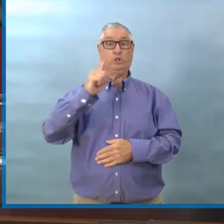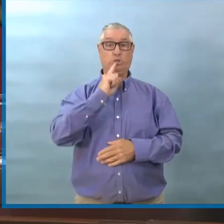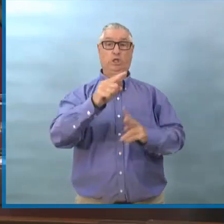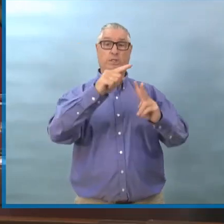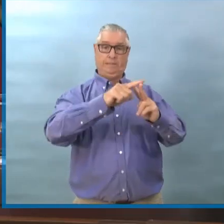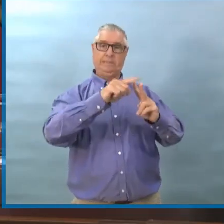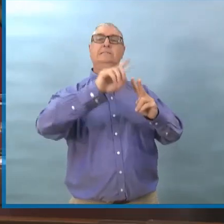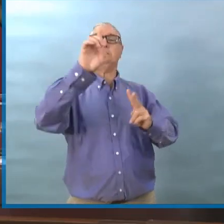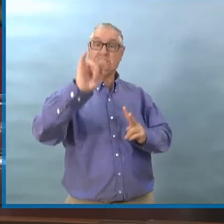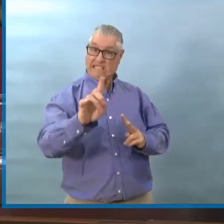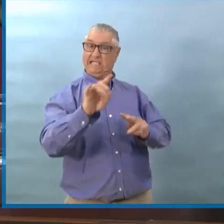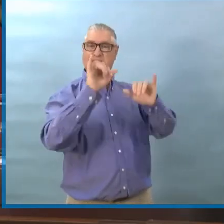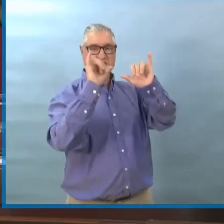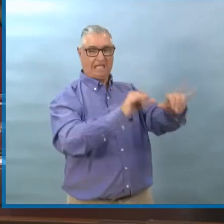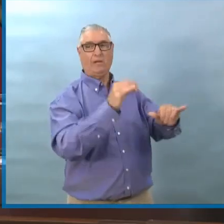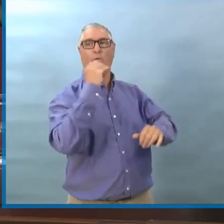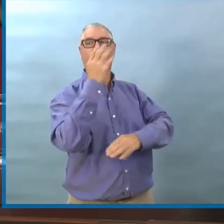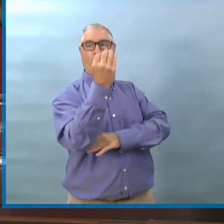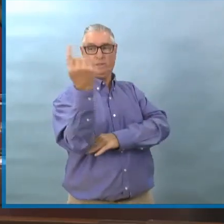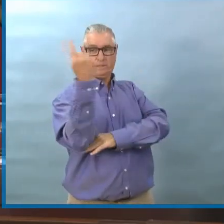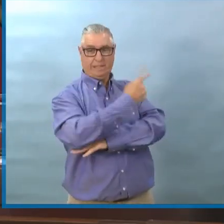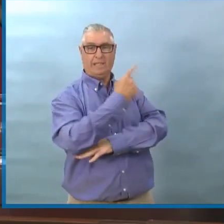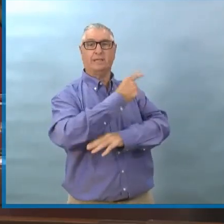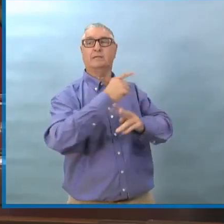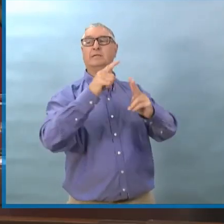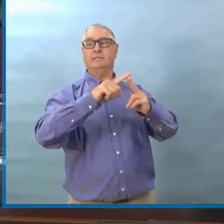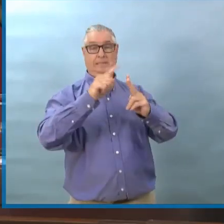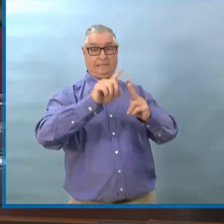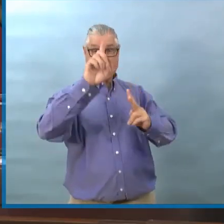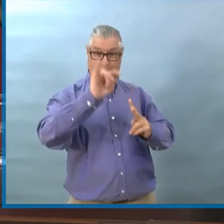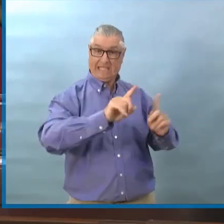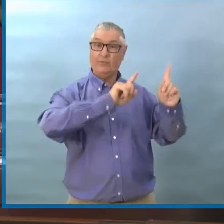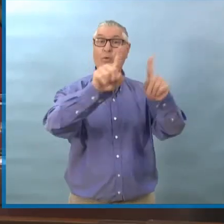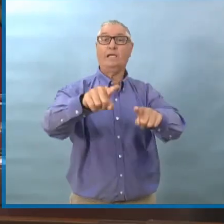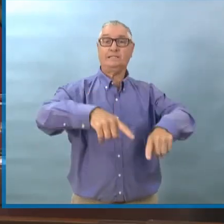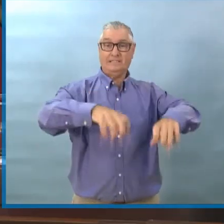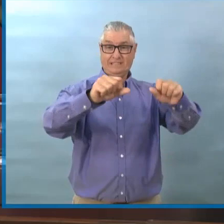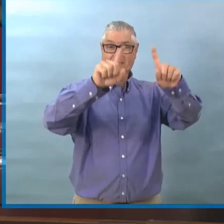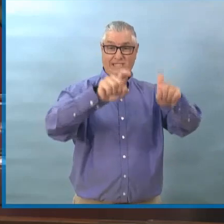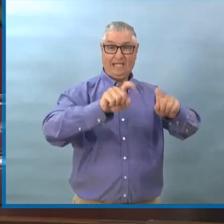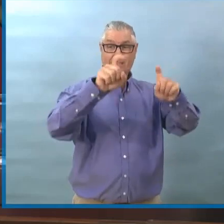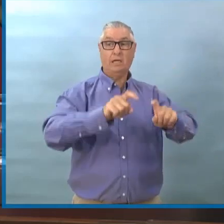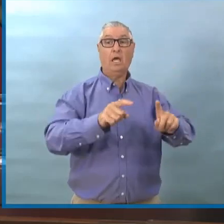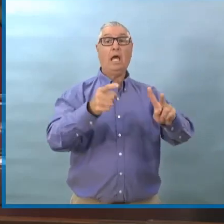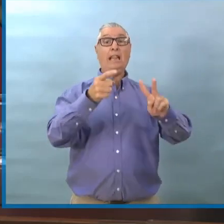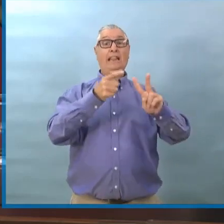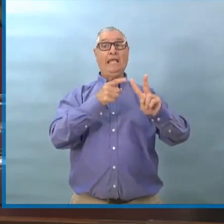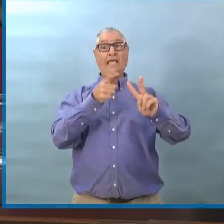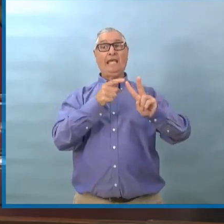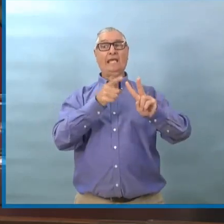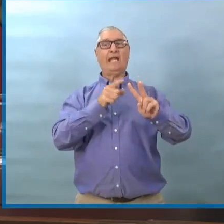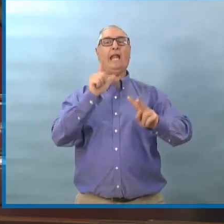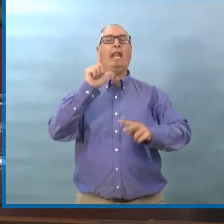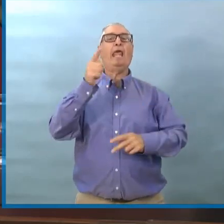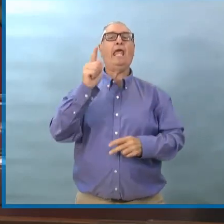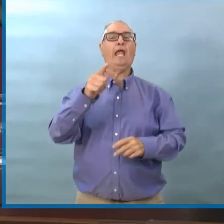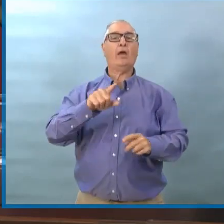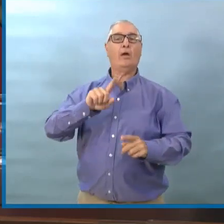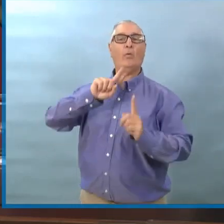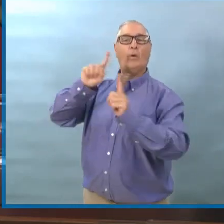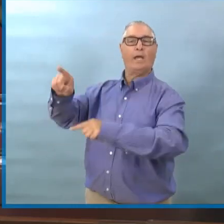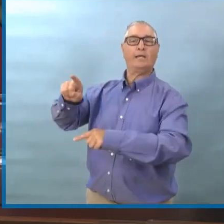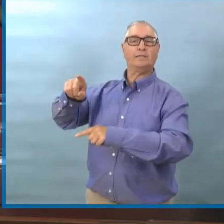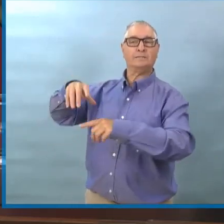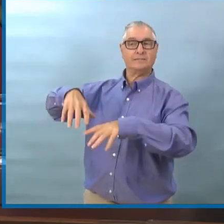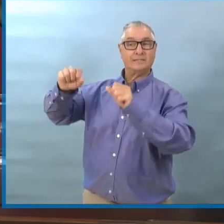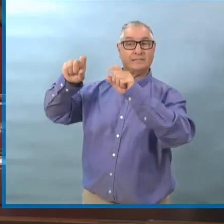tout le temps a été testée et le contact qui a été testé à l